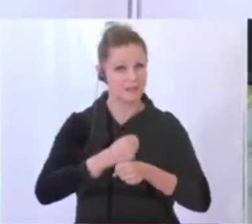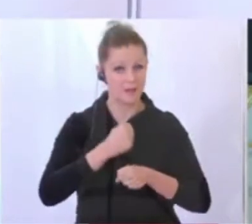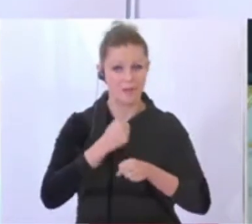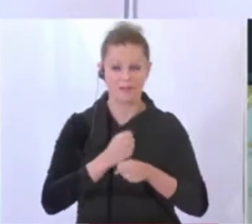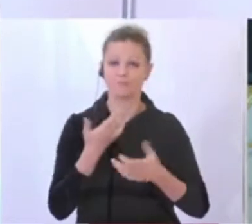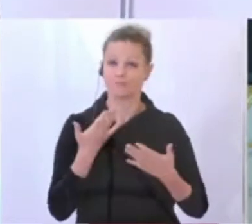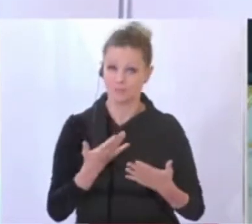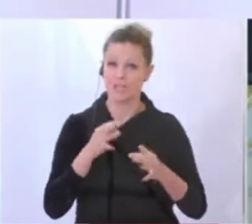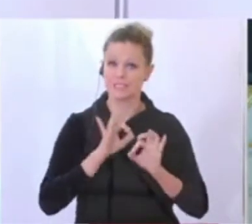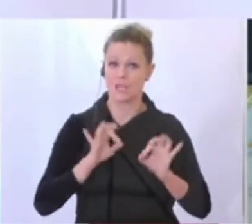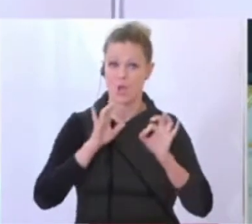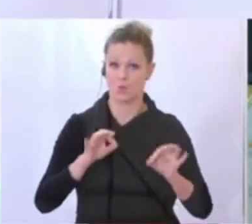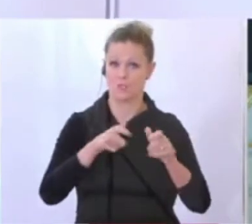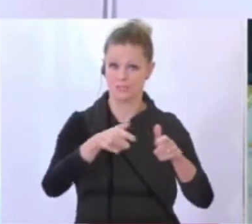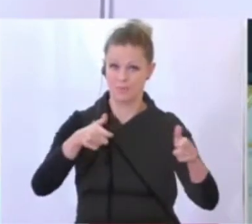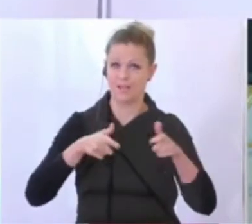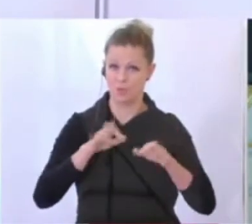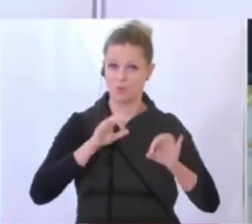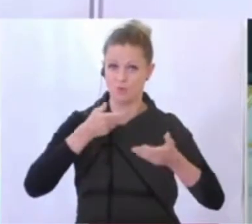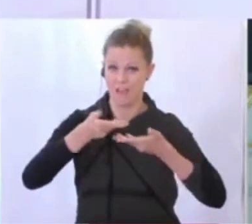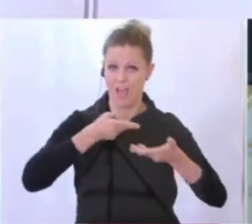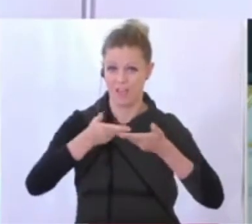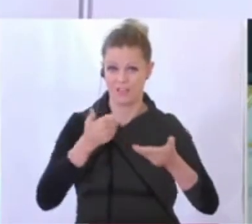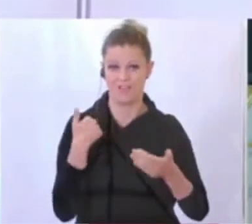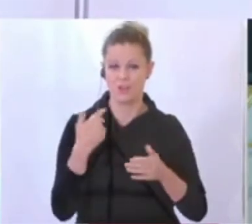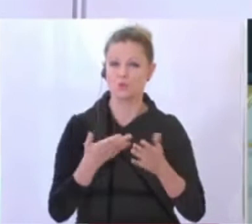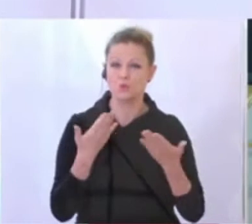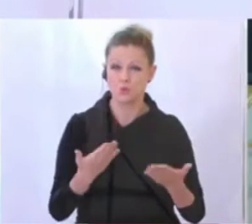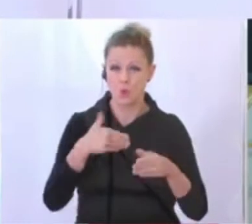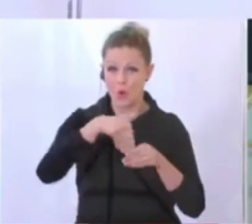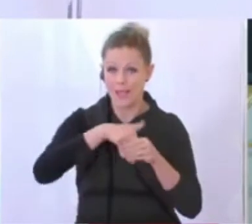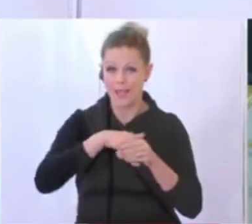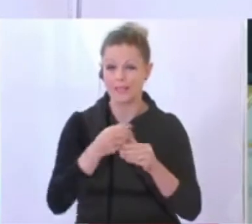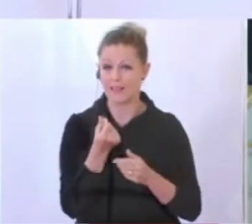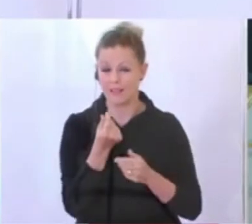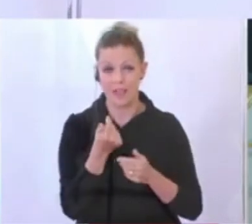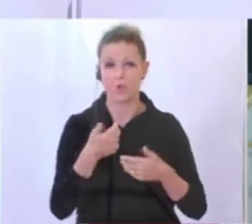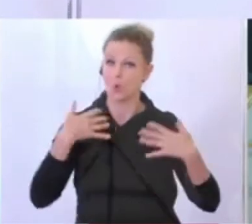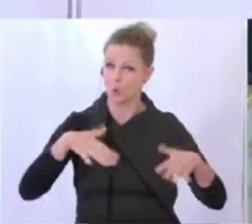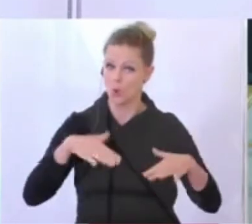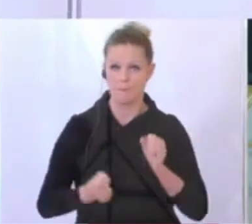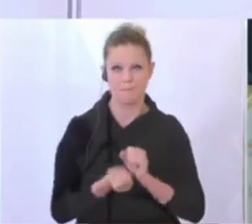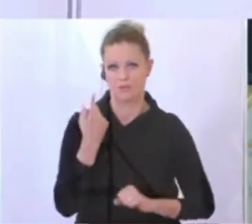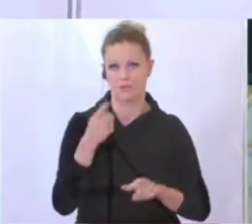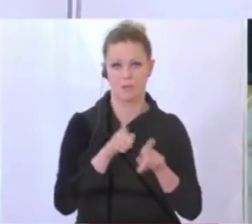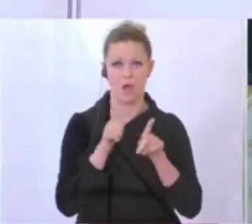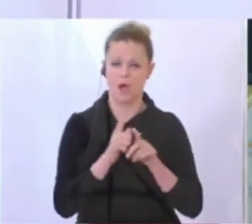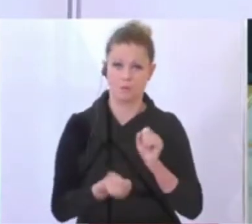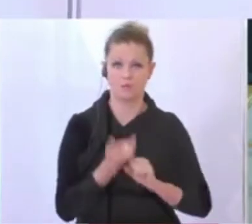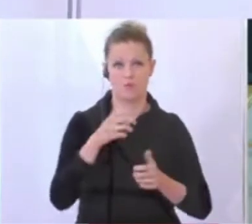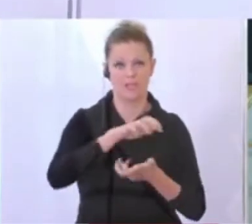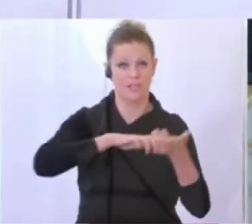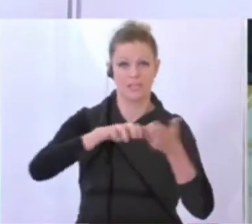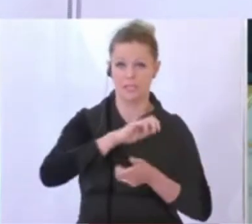gut verhandelte Paket und auch in seiner Dimension einmalig. Es ist aber allerdings auch eine einmalige Krise, ein